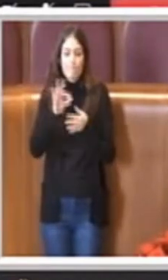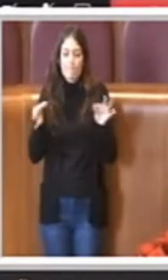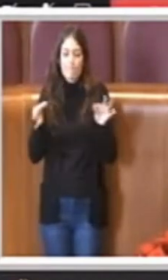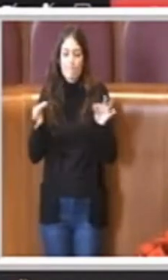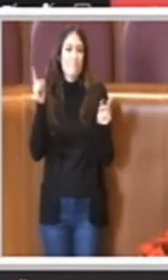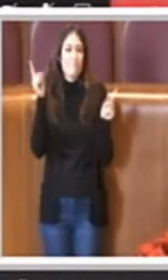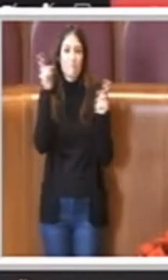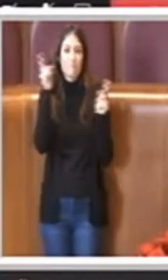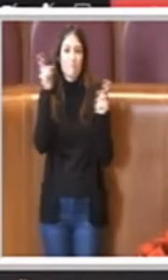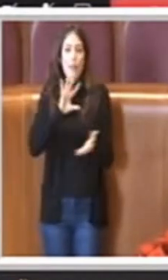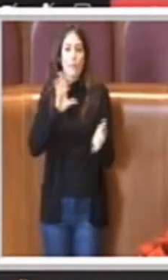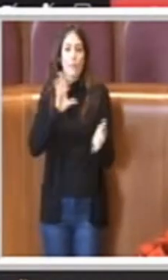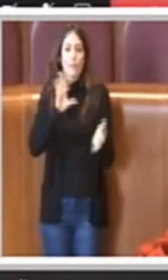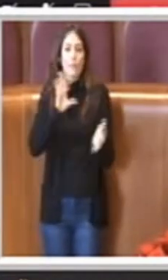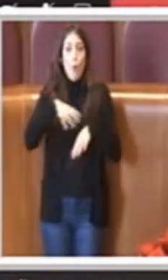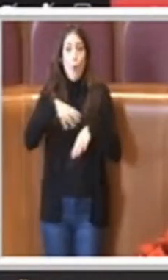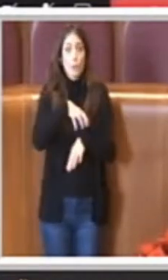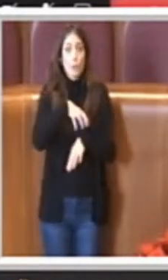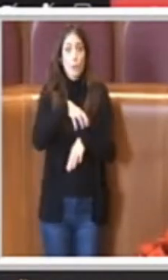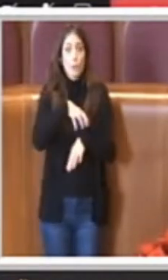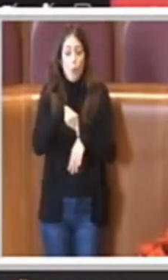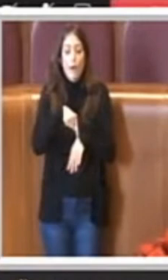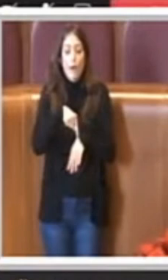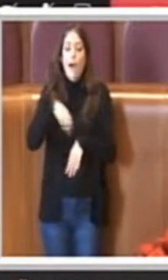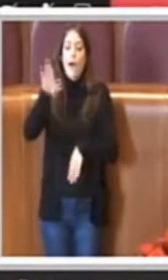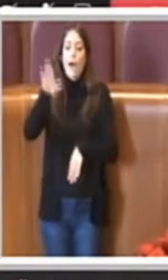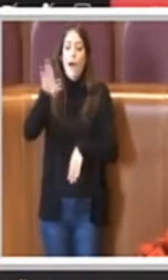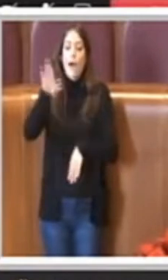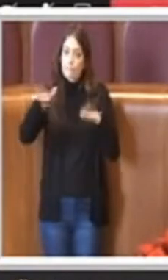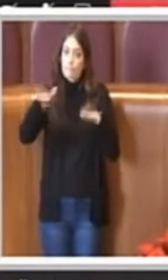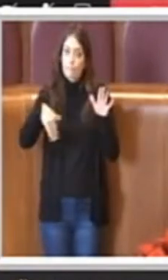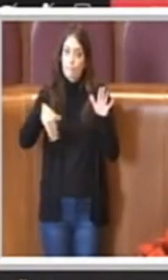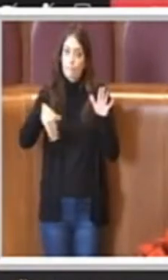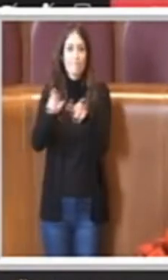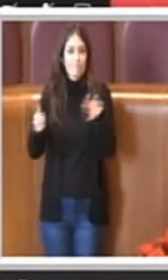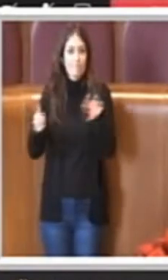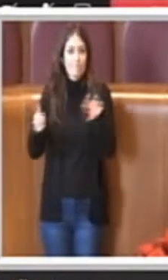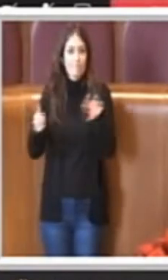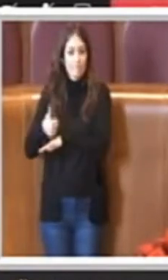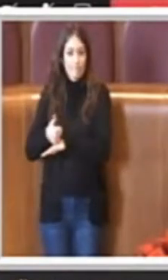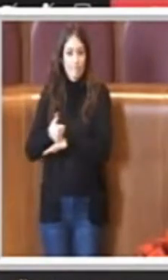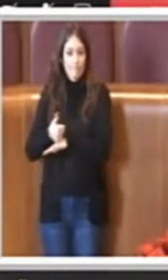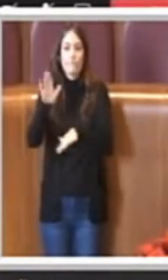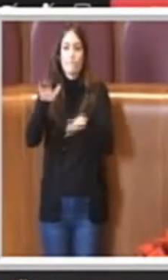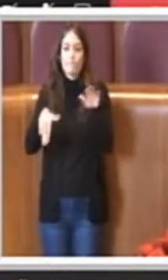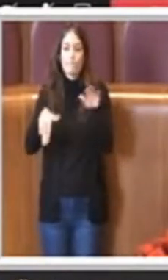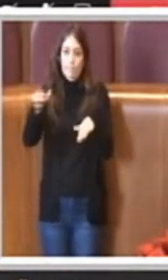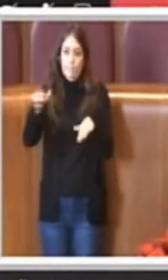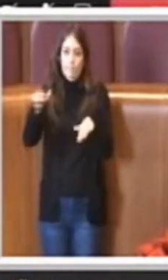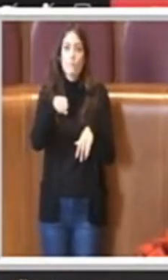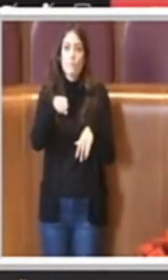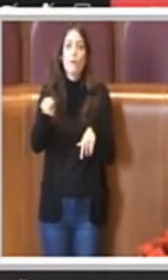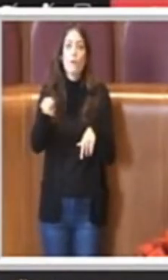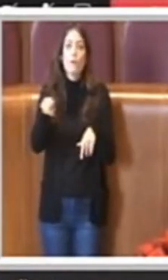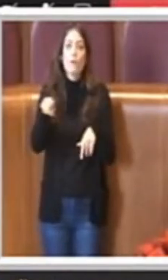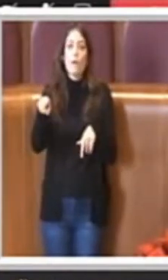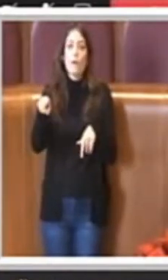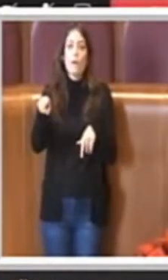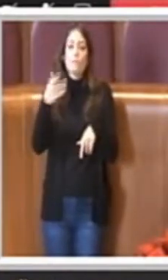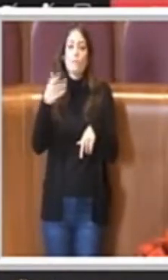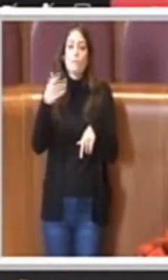noi subito come Commissione abbiamo convocato gli attori in gioco perché verificassero